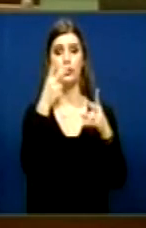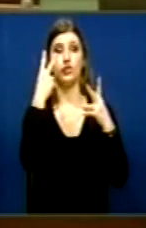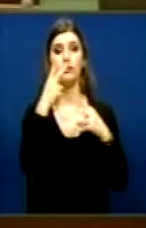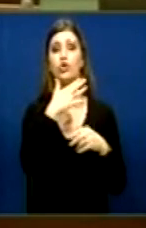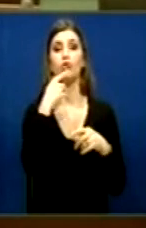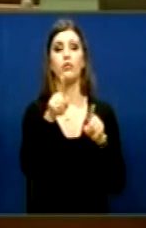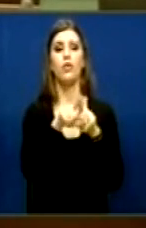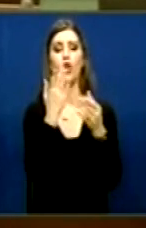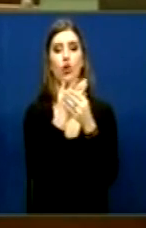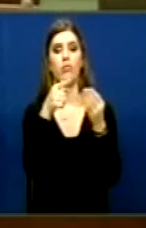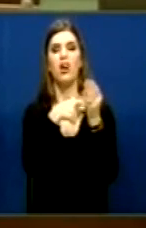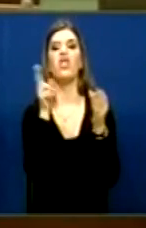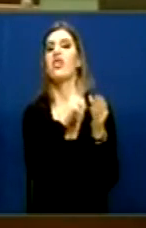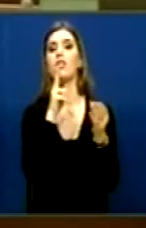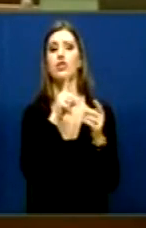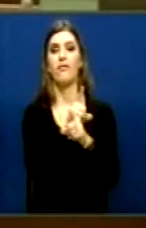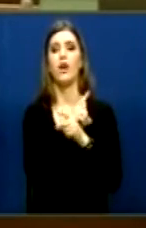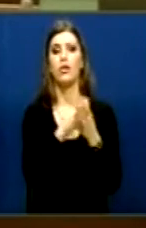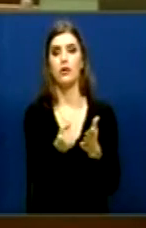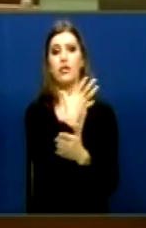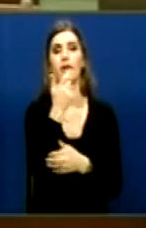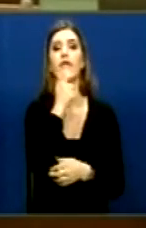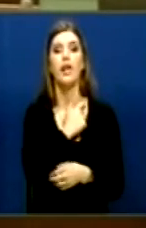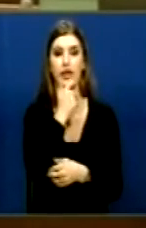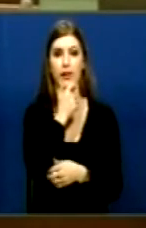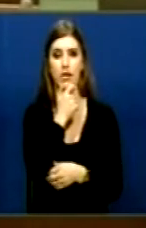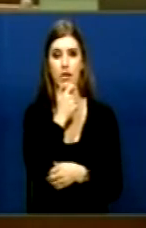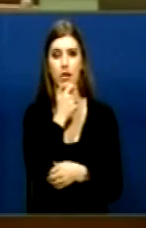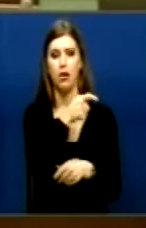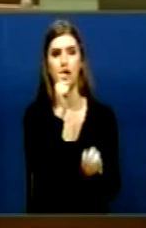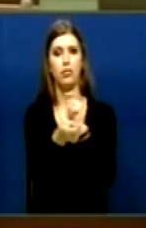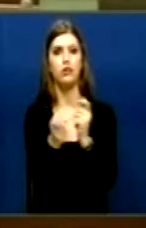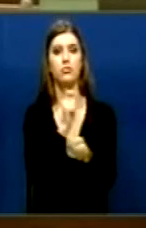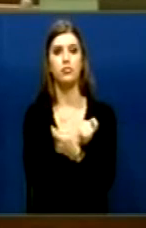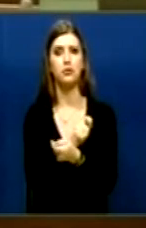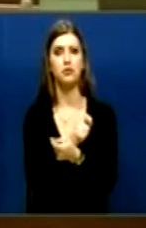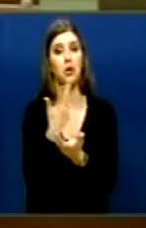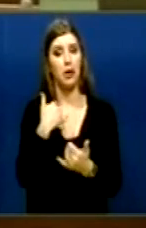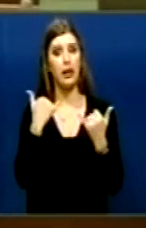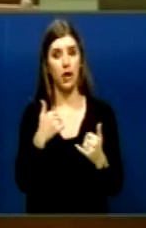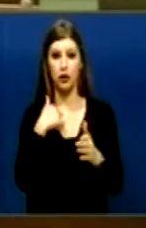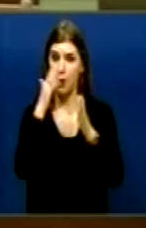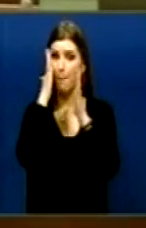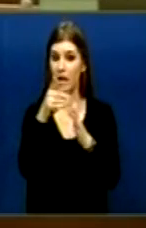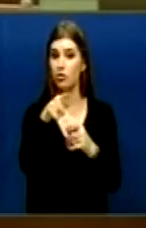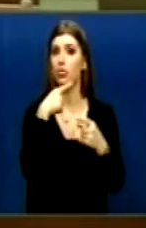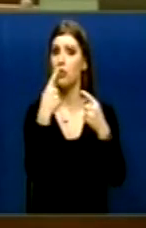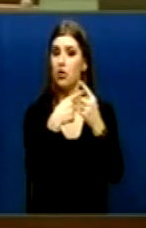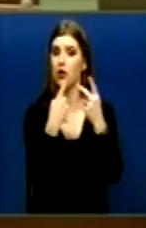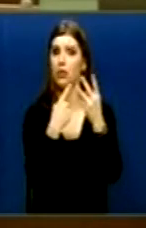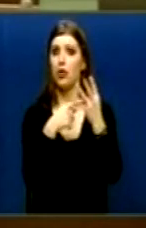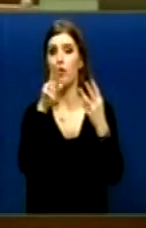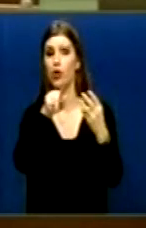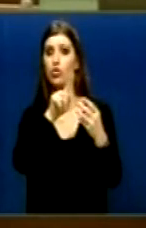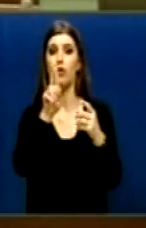vdekur Pra Si mund të ju besojnë në atashtë që këto fjallë që i thesat Që nuk do të ketë këse Nuk do të ketë ase Vërte të jënë fjallë të